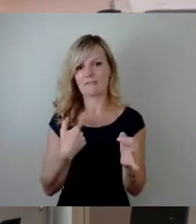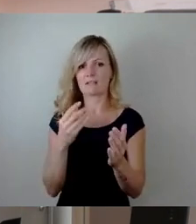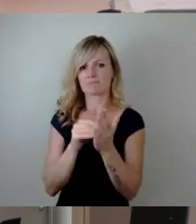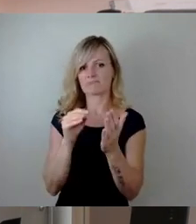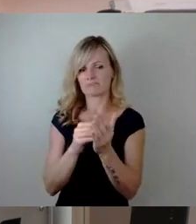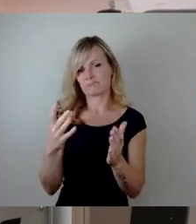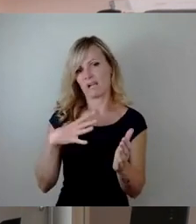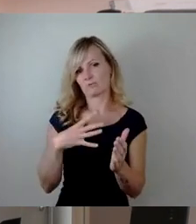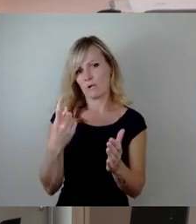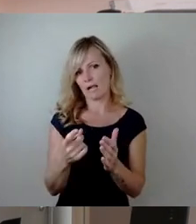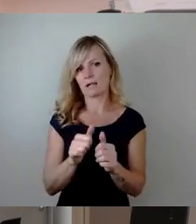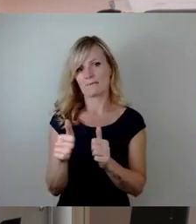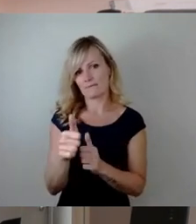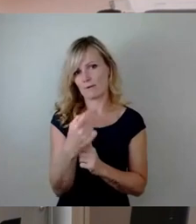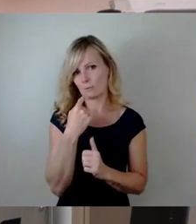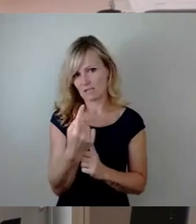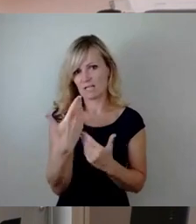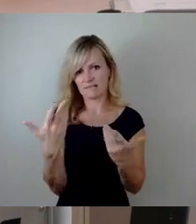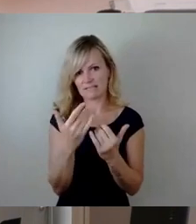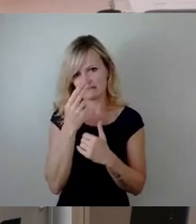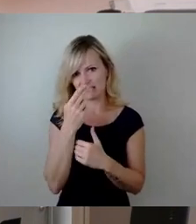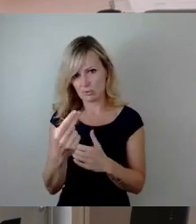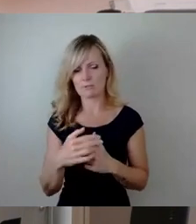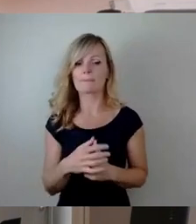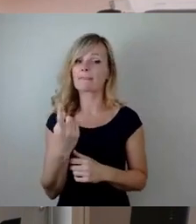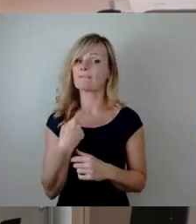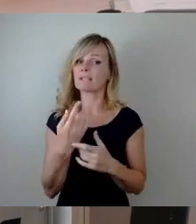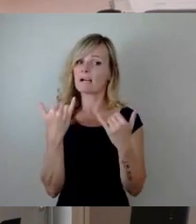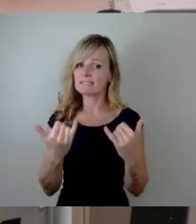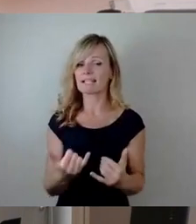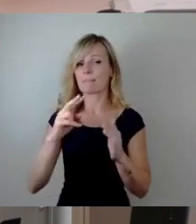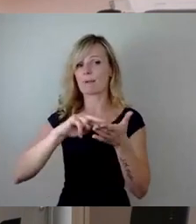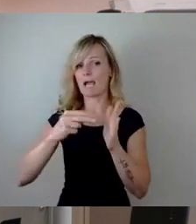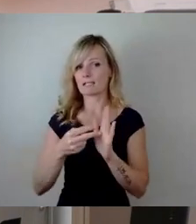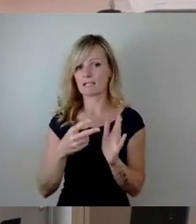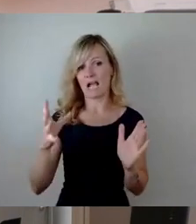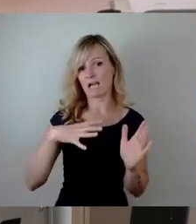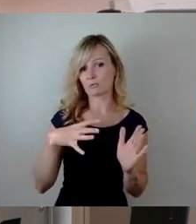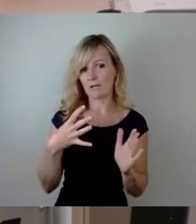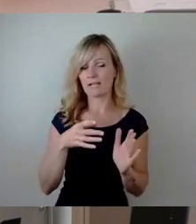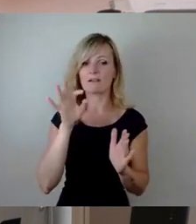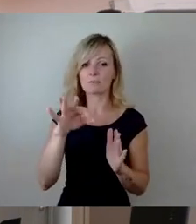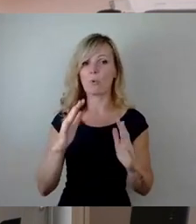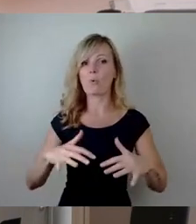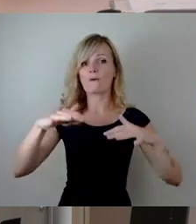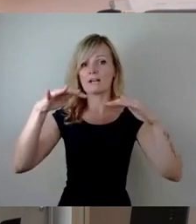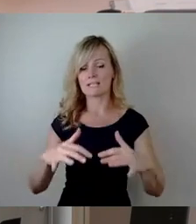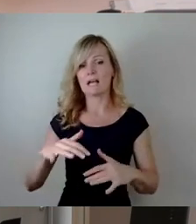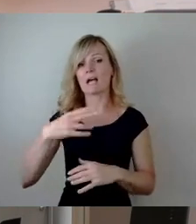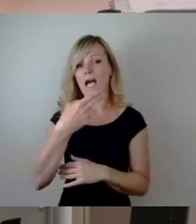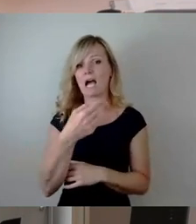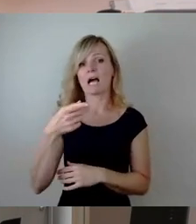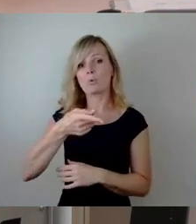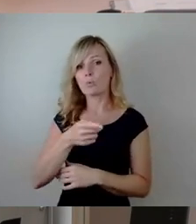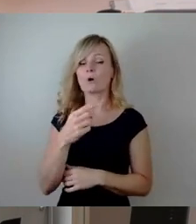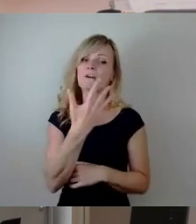Wir richten uns aktuell bzw. planen für ein Hochwasser HQ5, HQ20. Das